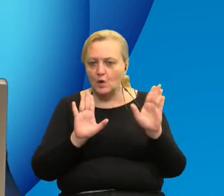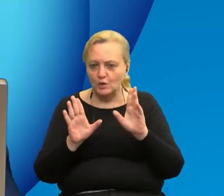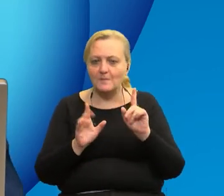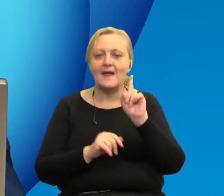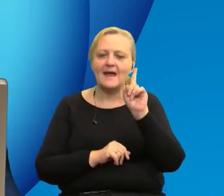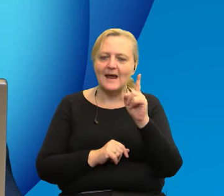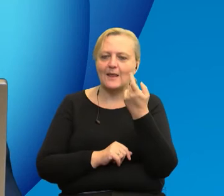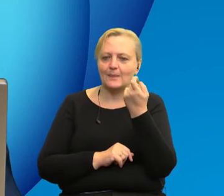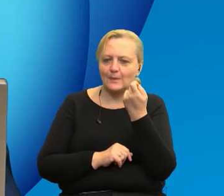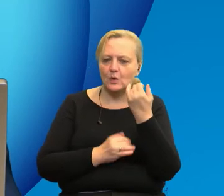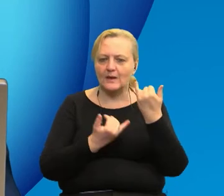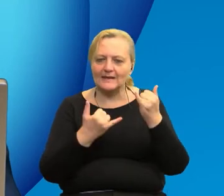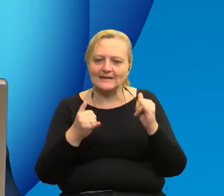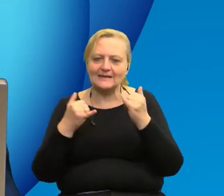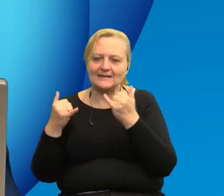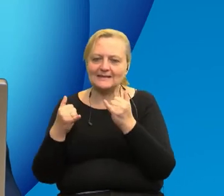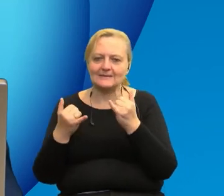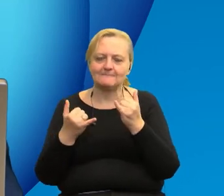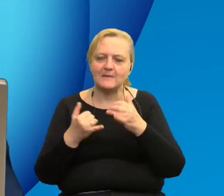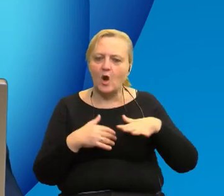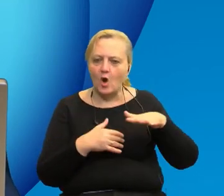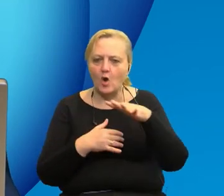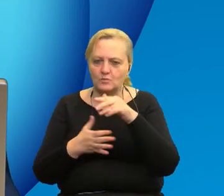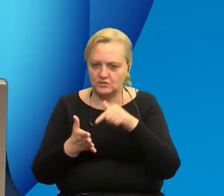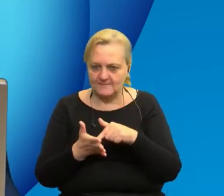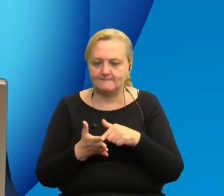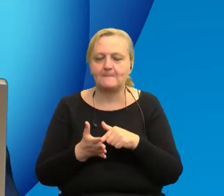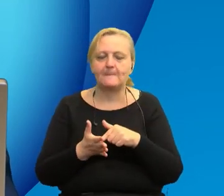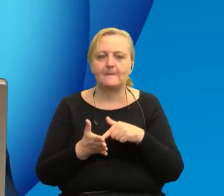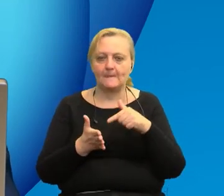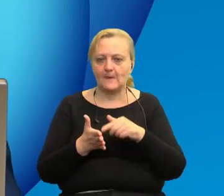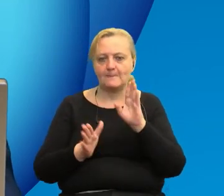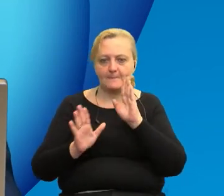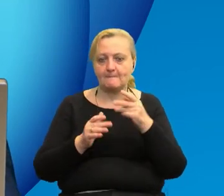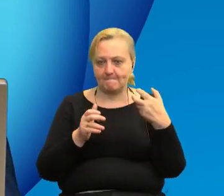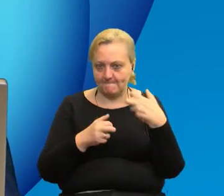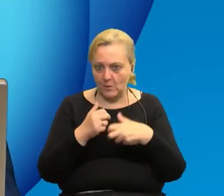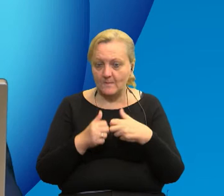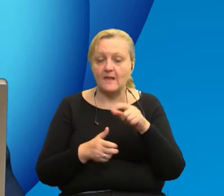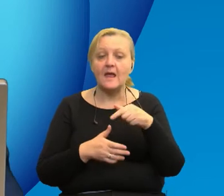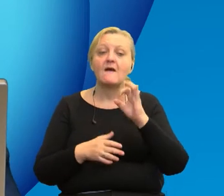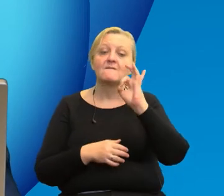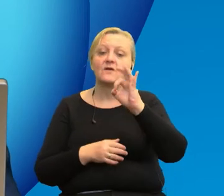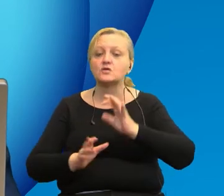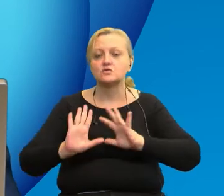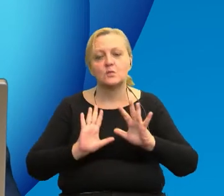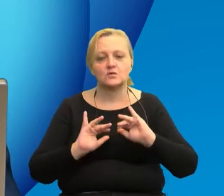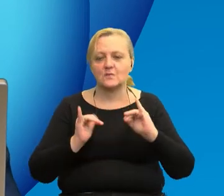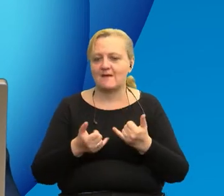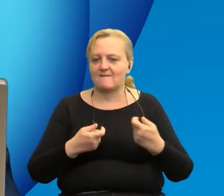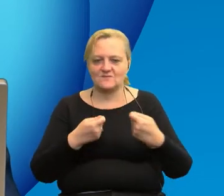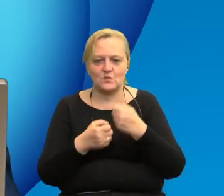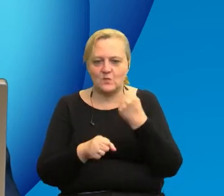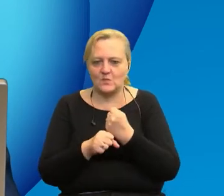troszeczkę z innych jakby właśnie dziedzin dotyczących tego problemu. Jaki właśnie jest Państwa sposób na dobrą